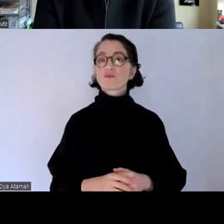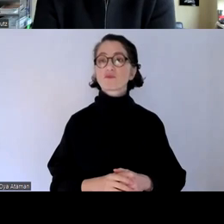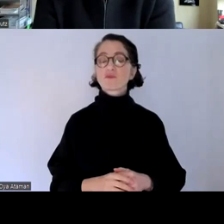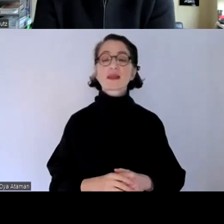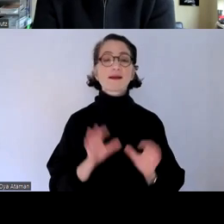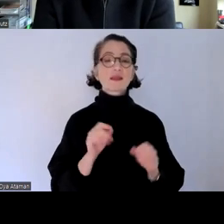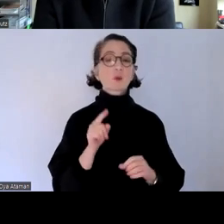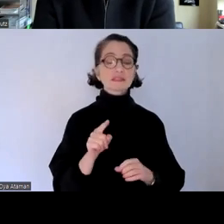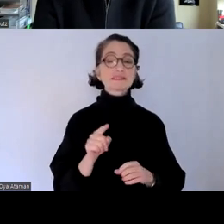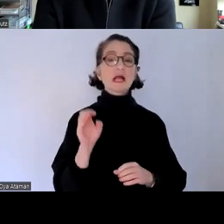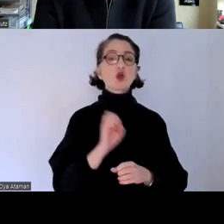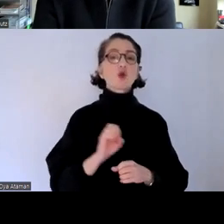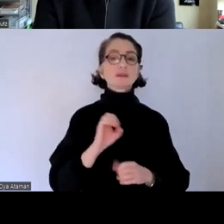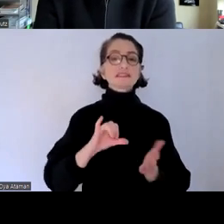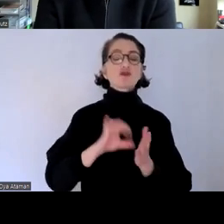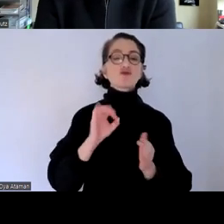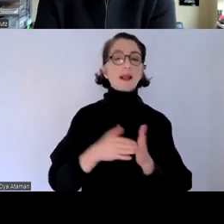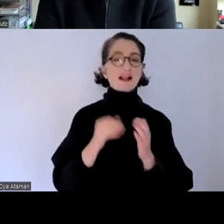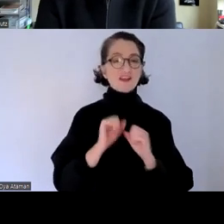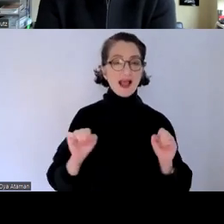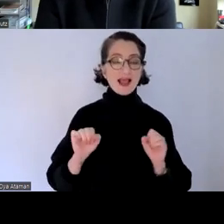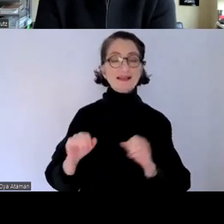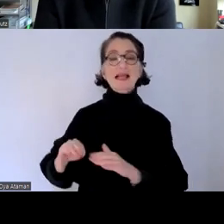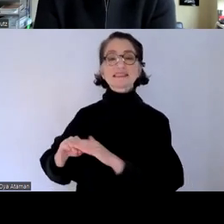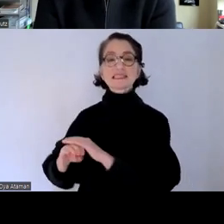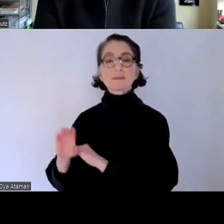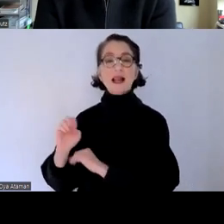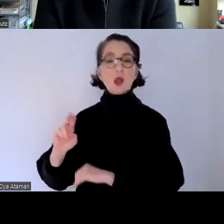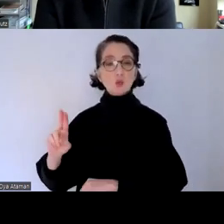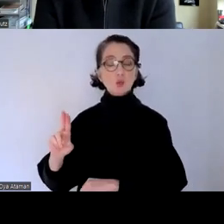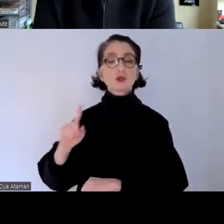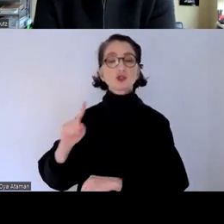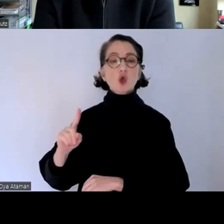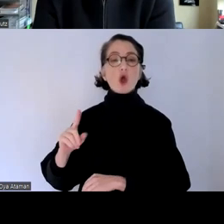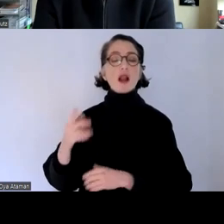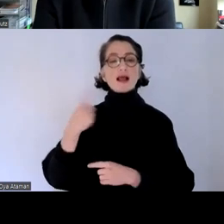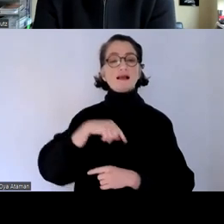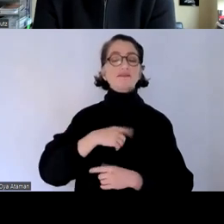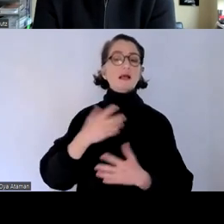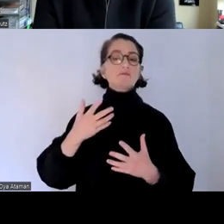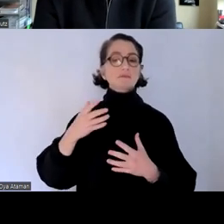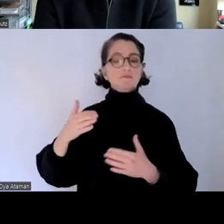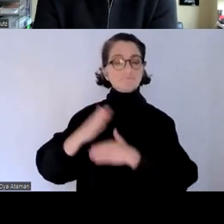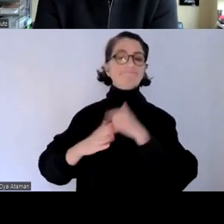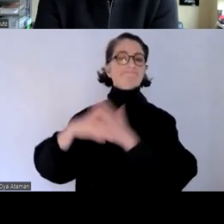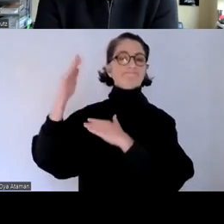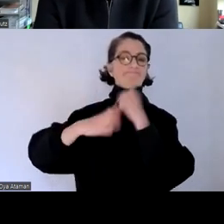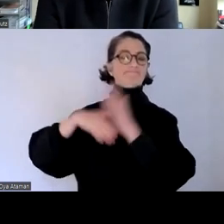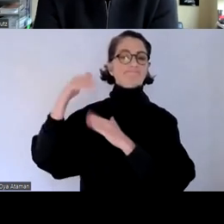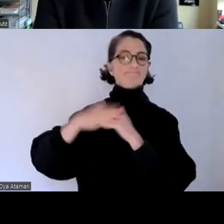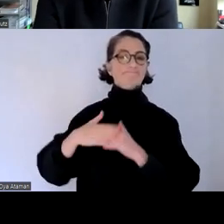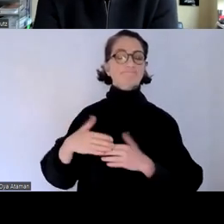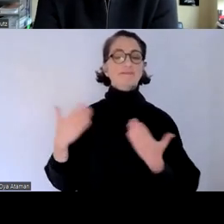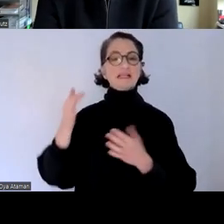europäische zentrum für barrierefreiheit es heißt über eu ausstatten und bilden wir sollen eben indem wir wissen